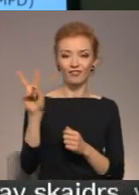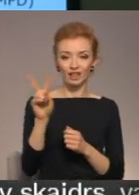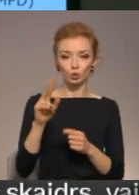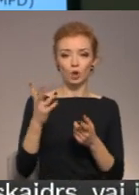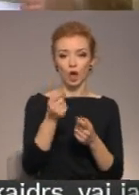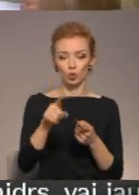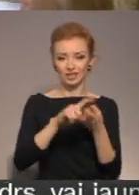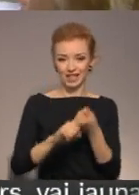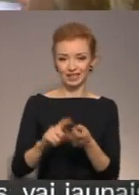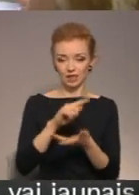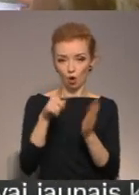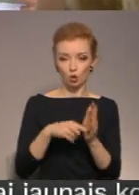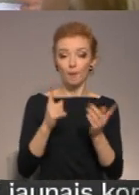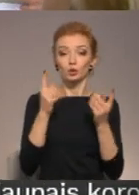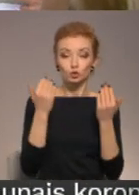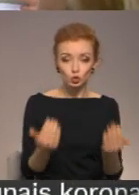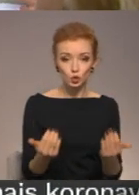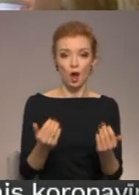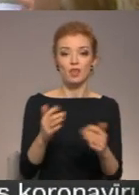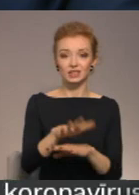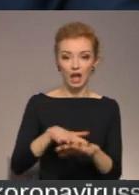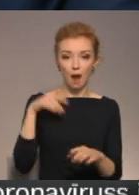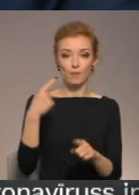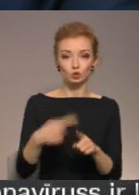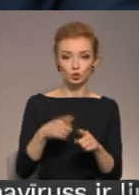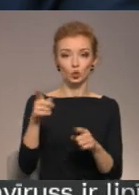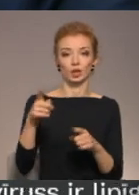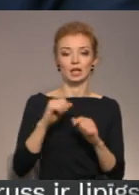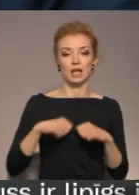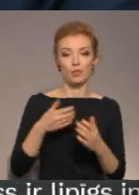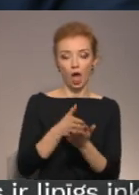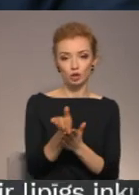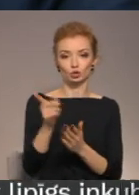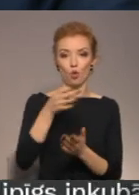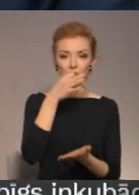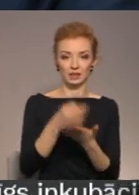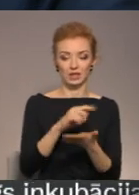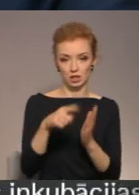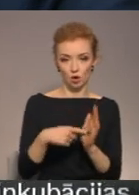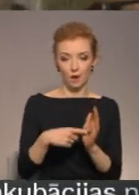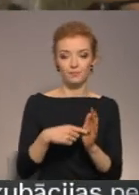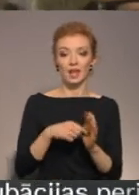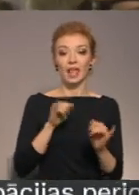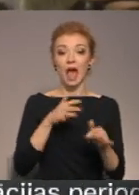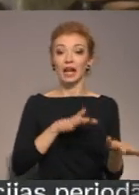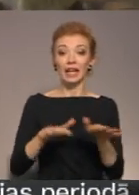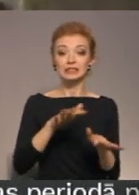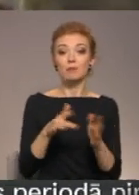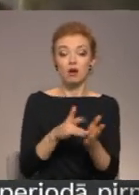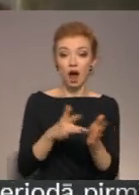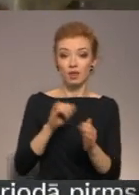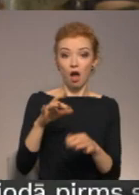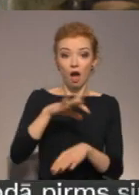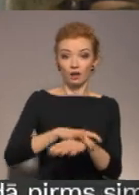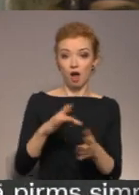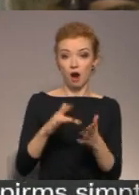jautājumi šodien ir atbildīgo dienestu un saeimas atbildīgās komisijas redzes lokā. Algoritms rīcībai, ja Latvija atklāja kādu